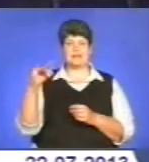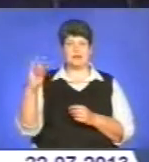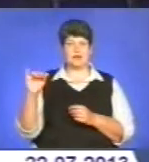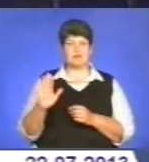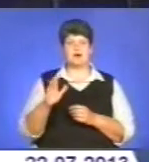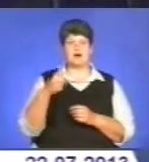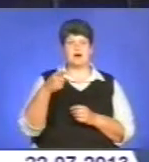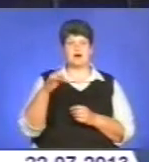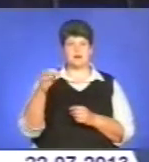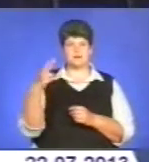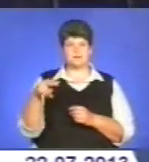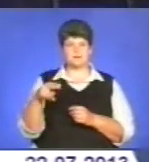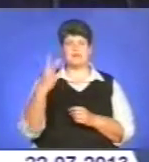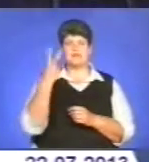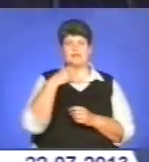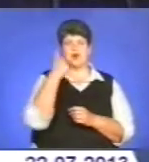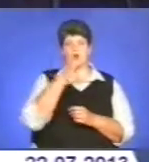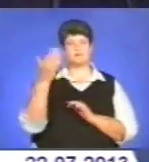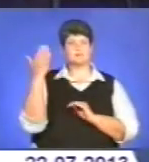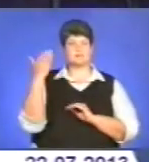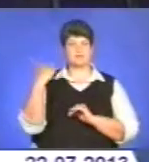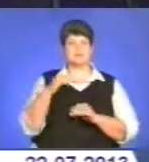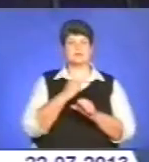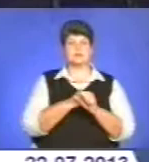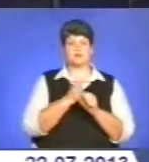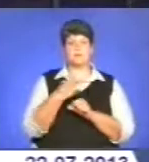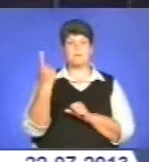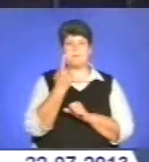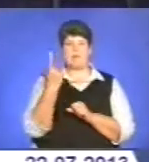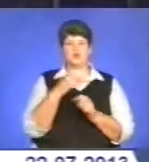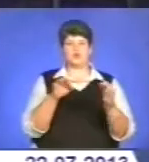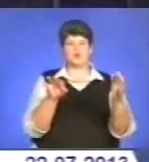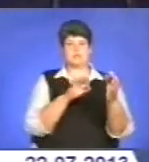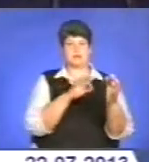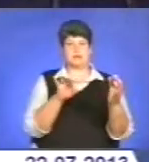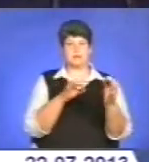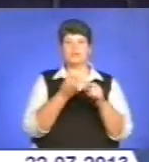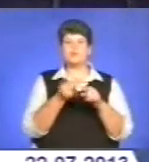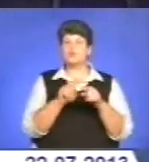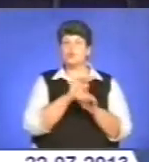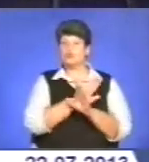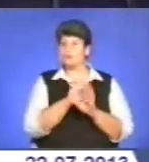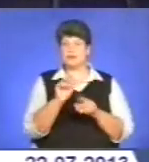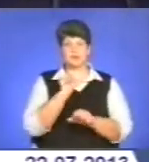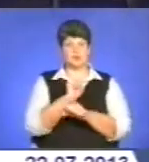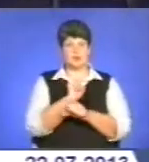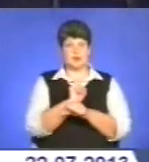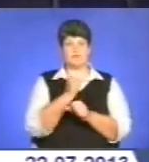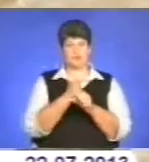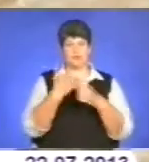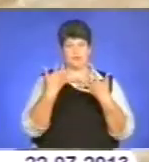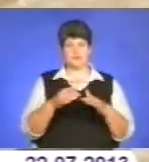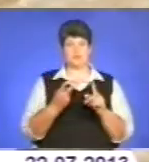будинку культури. А два роки тому виготовив першу скрипку. На цьому не зупиняється і в роботі вже наступна.